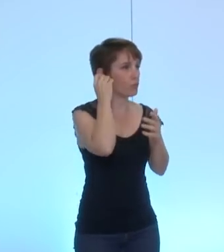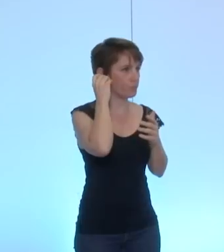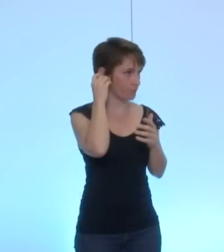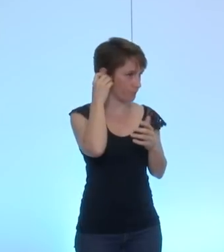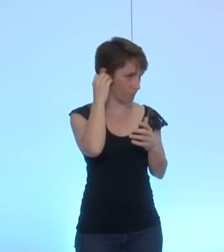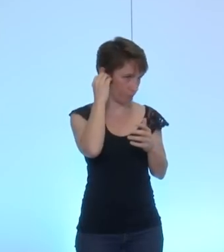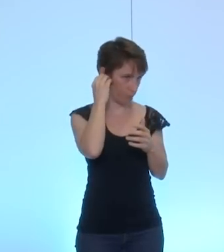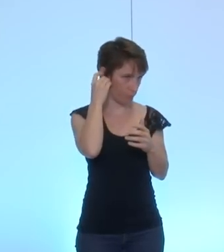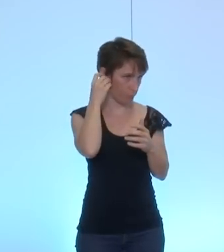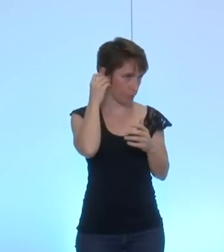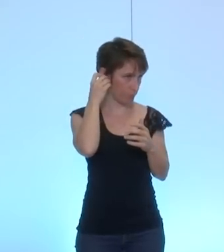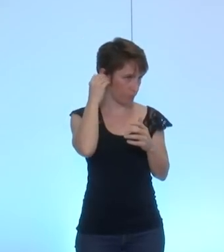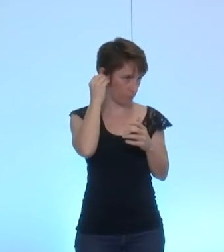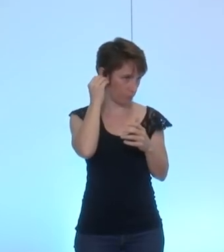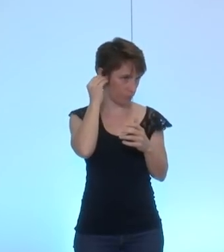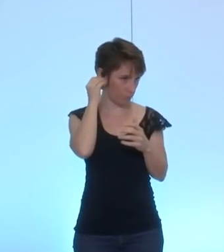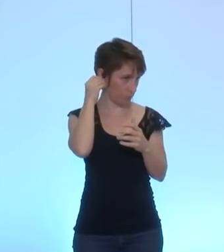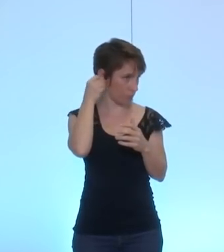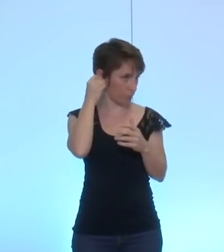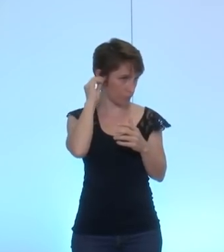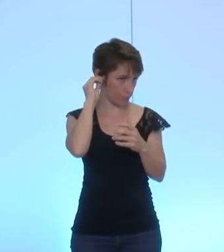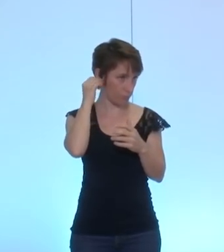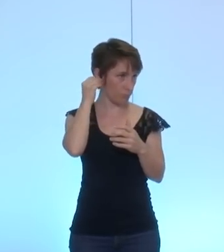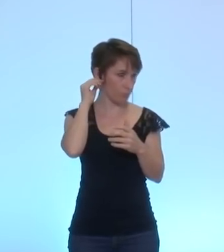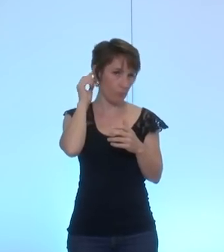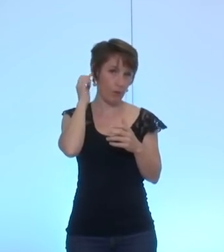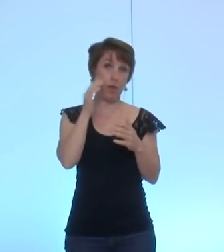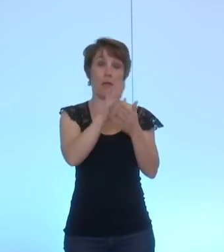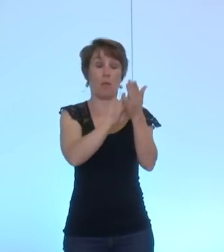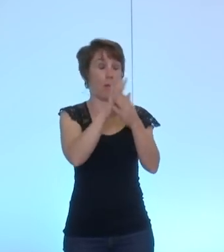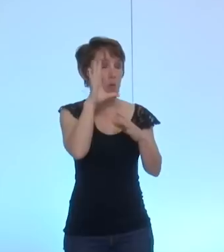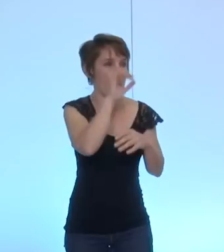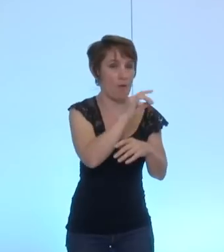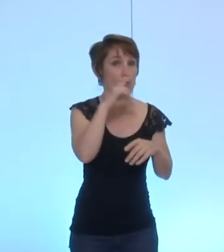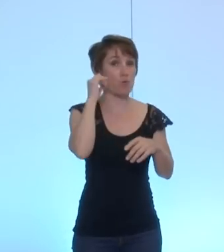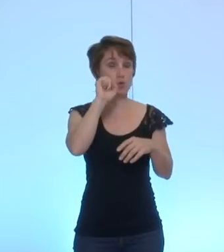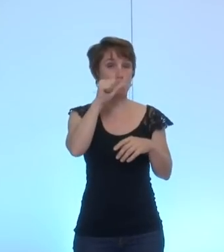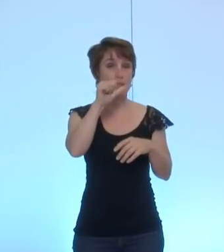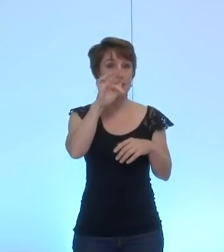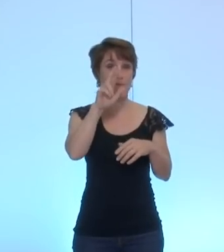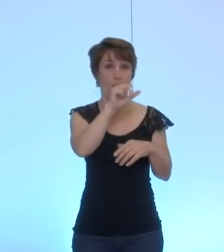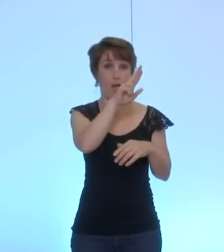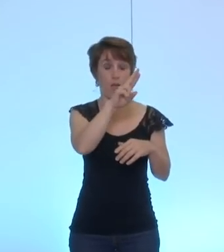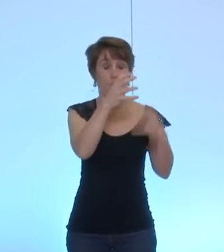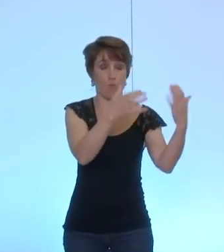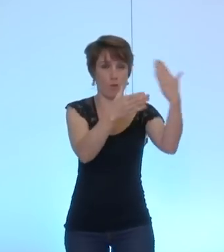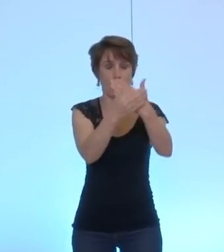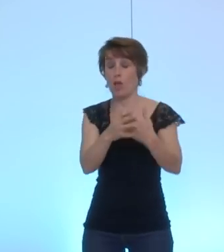zappé cette deuxième prise de parole du groupe de gauche et de progrès. M. Safar. C'est très bref M. le maire.